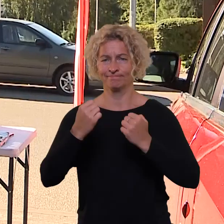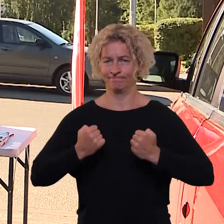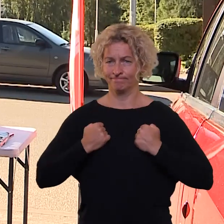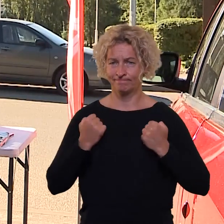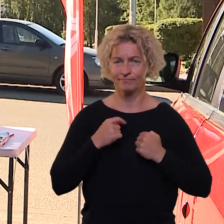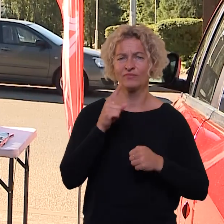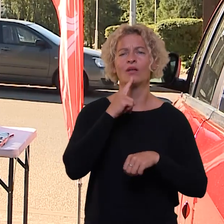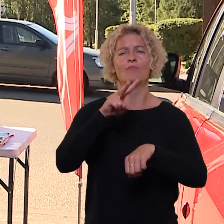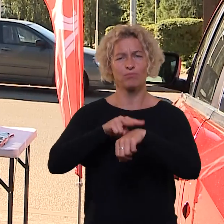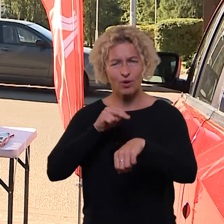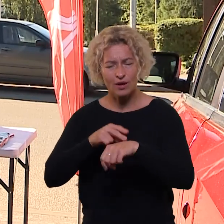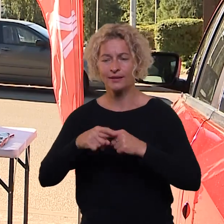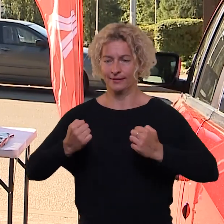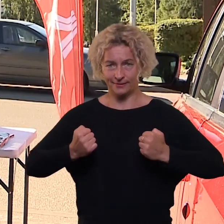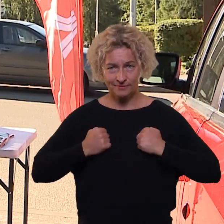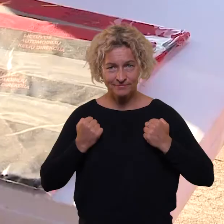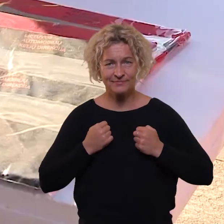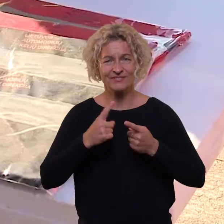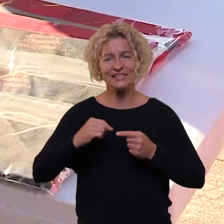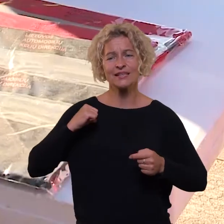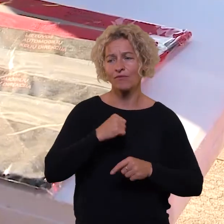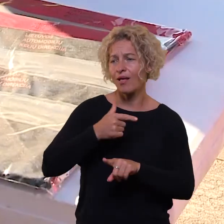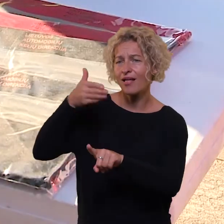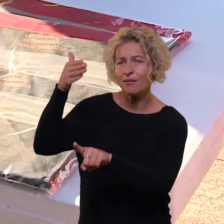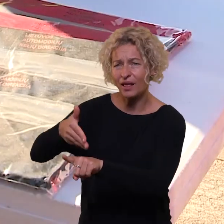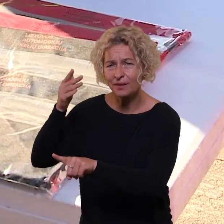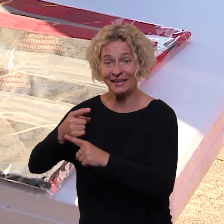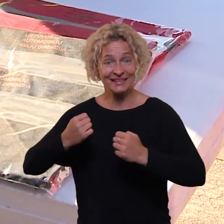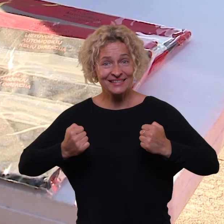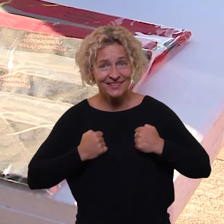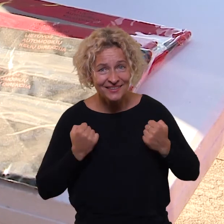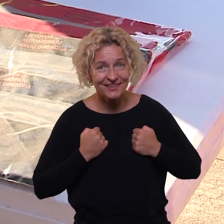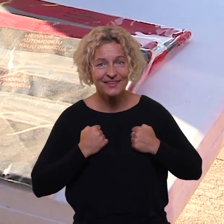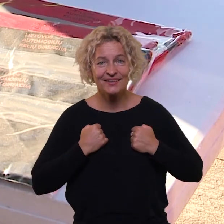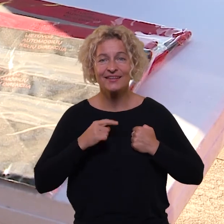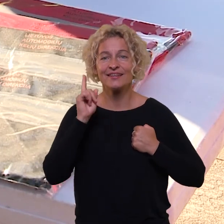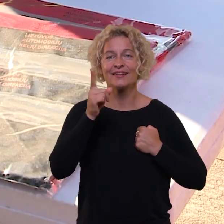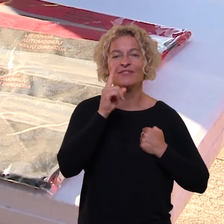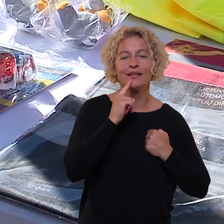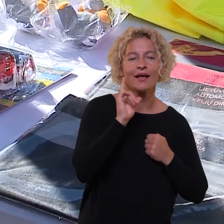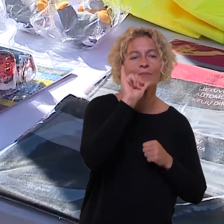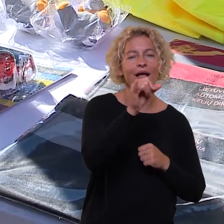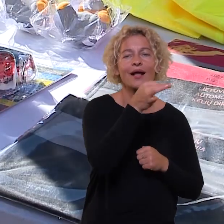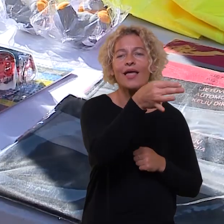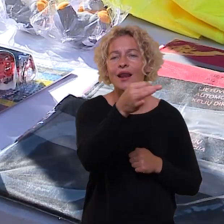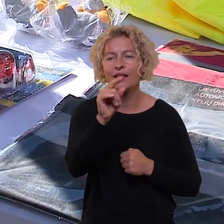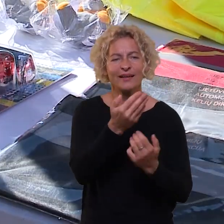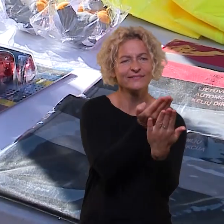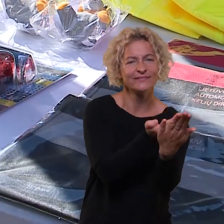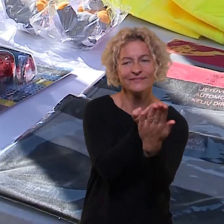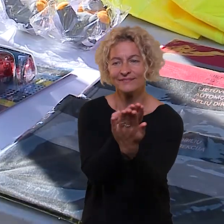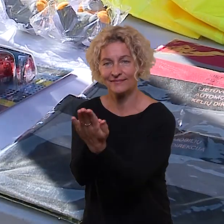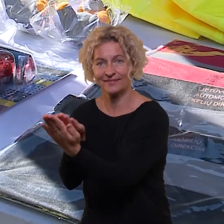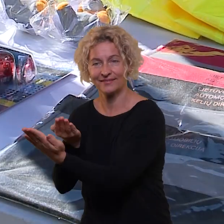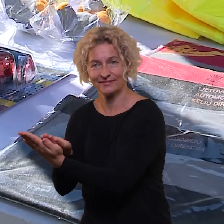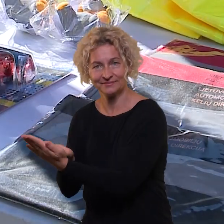policijos pareigūnai organizuodami reidus ir kelių direkcijos saugaus eismo specialistai, pašalį keliaudami su saugaus eismo